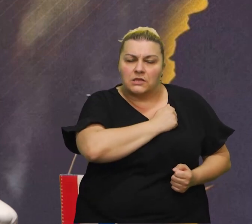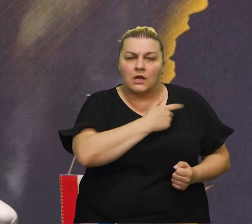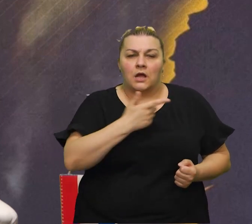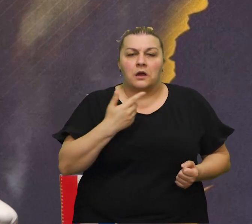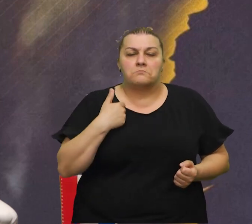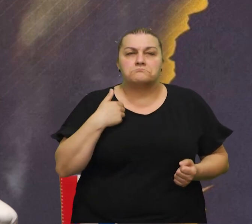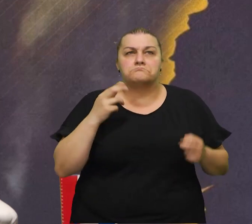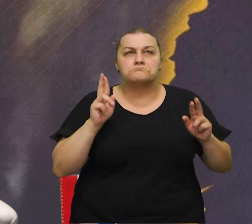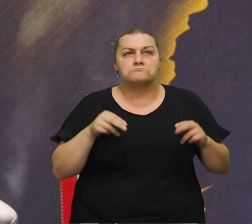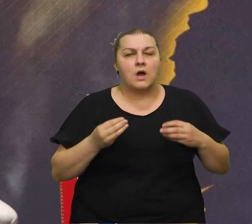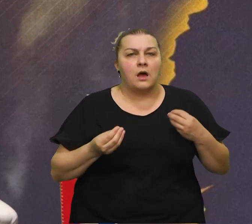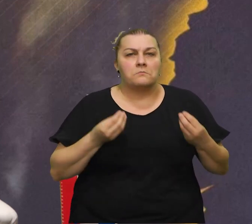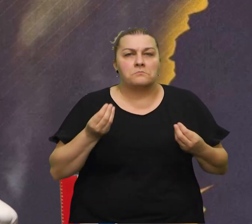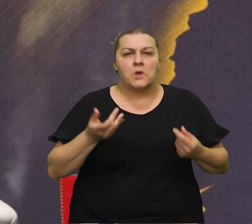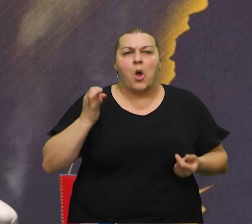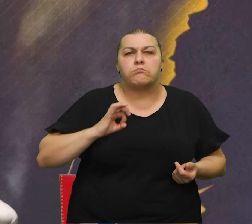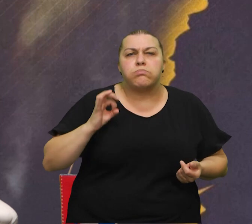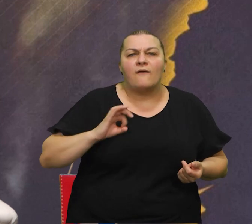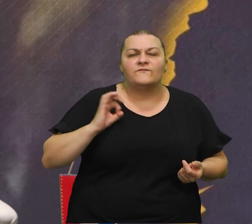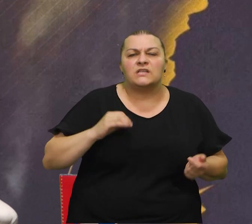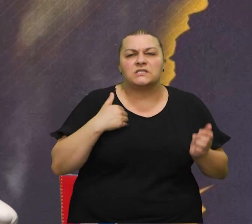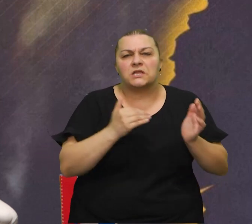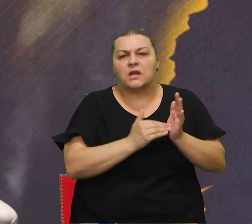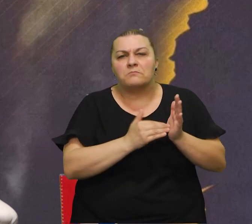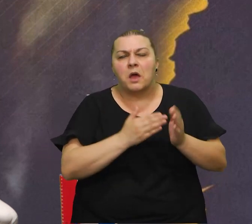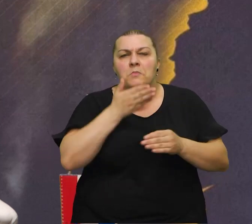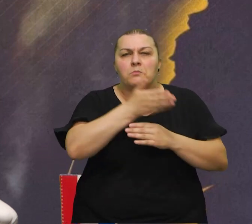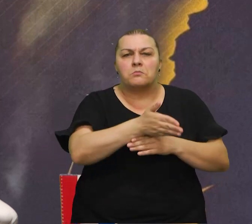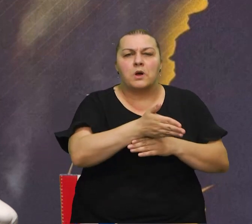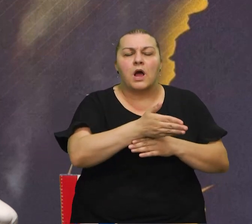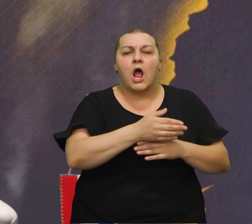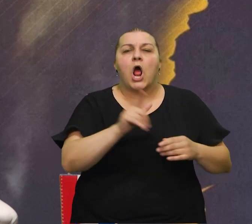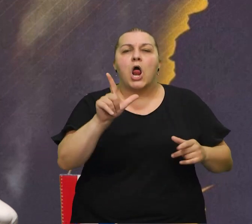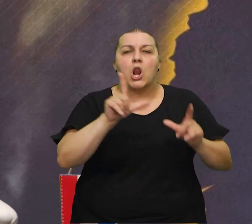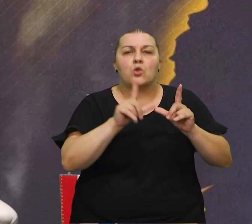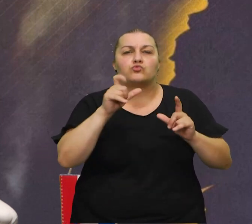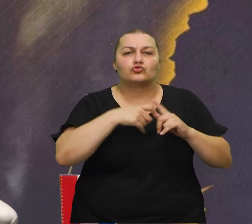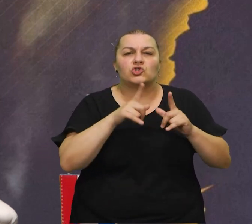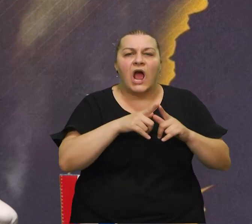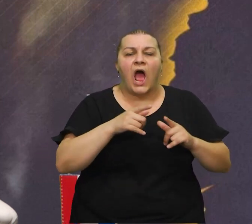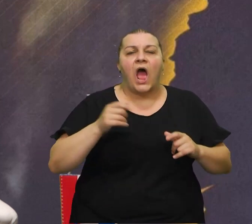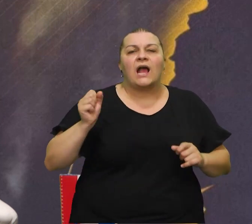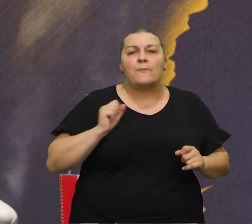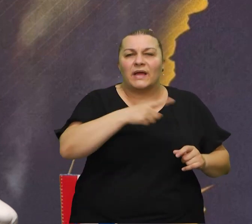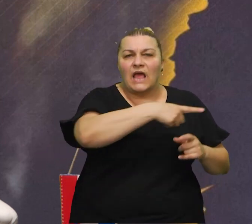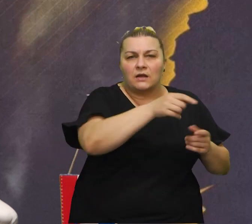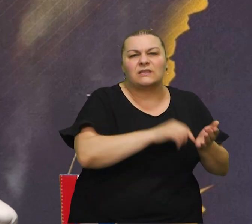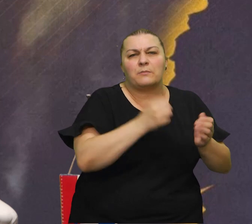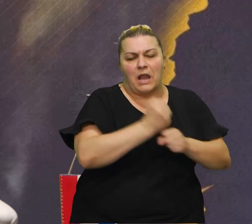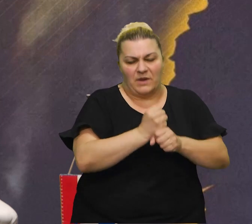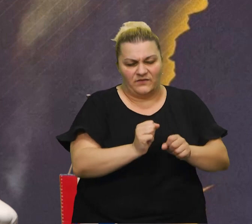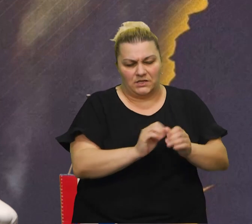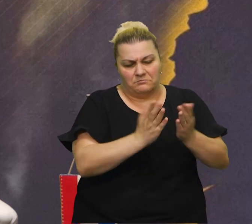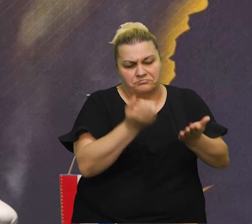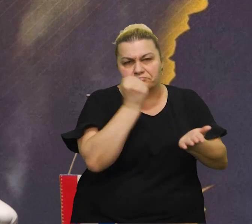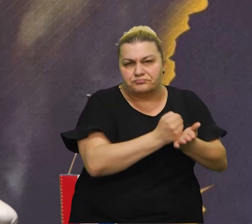imao sam obavezu od i do Luške kapetanije, tamo sam radio na neku matrikulu